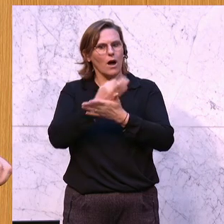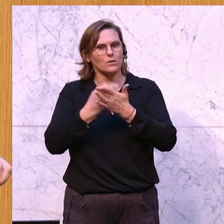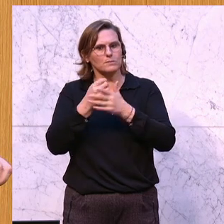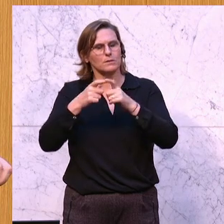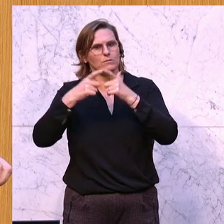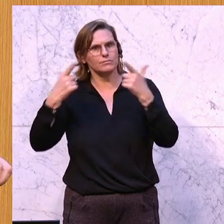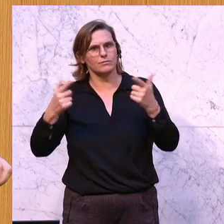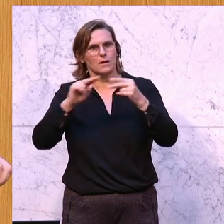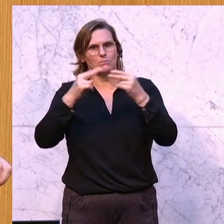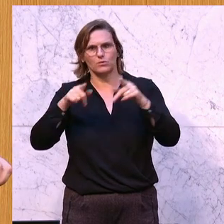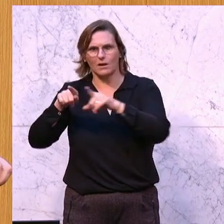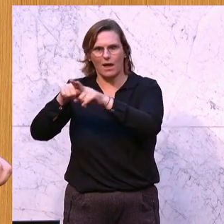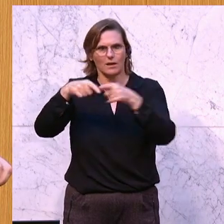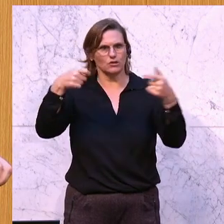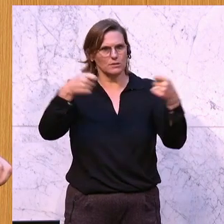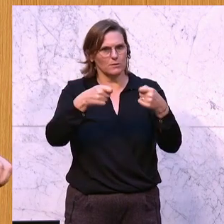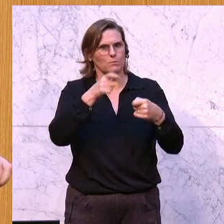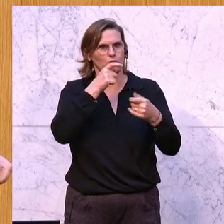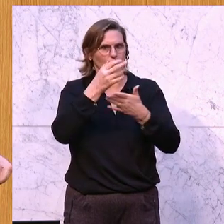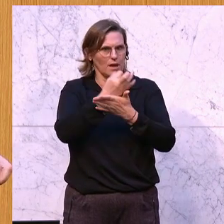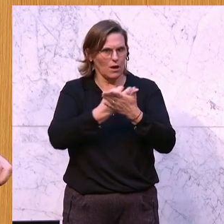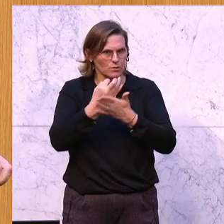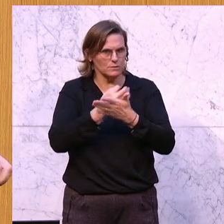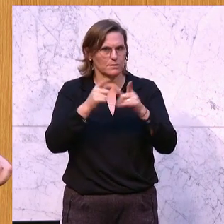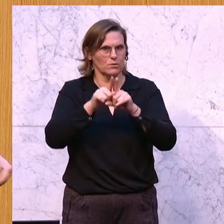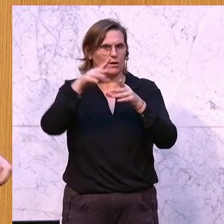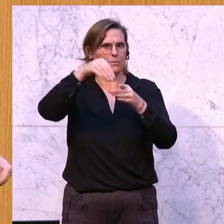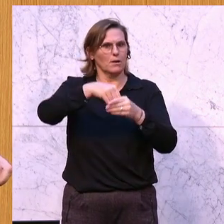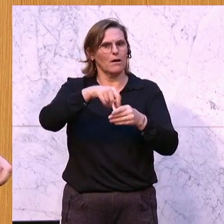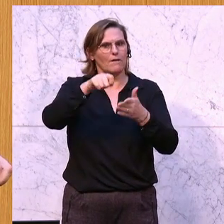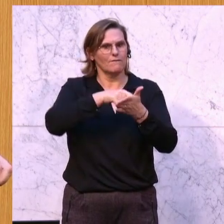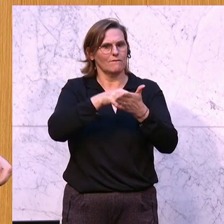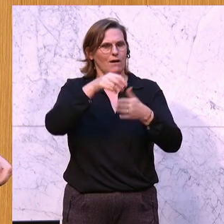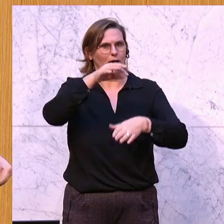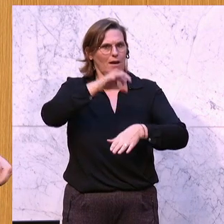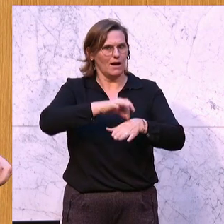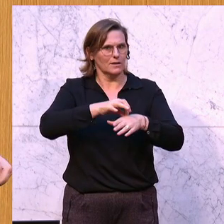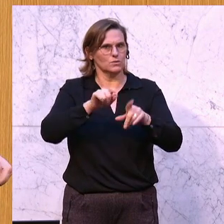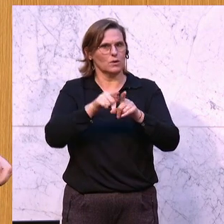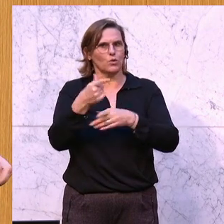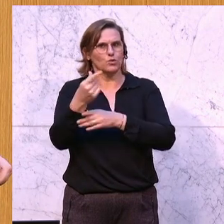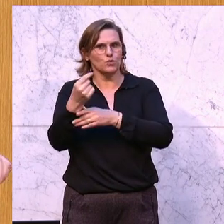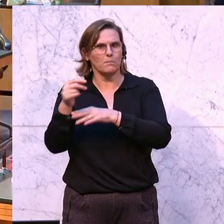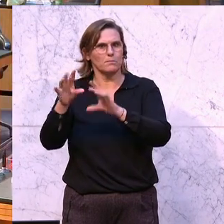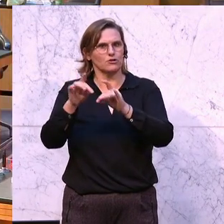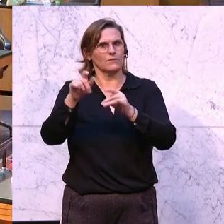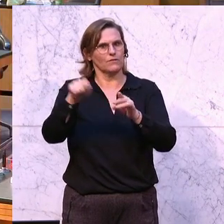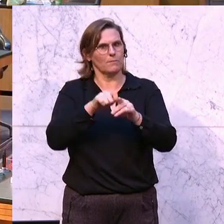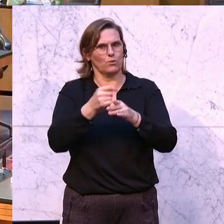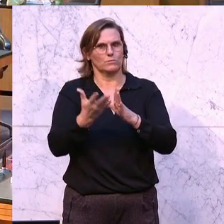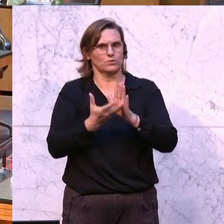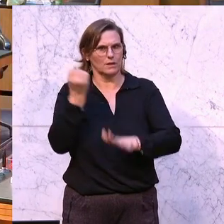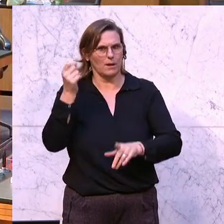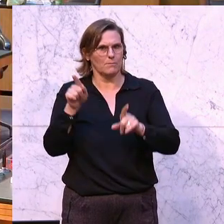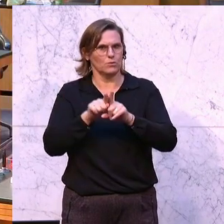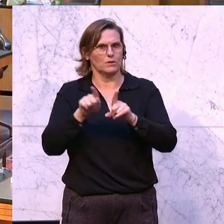bundesweit einheitliches Stipendiensystem bei der beruflichen Ausbildung, Einbindung der Wahlärzte ins Kassensystem und Aufhebung des Doppelbeschäftigungsverbots, Erhalt der Möglichkeiten